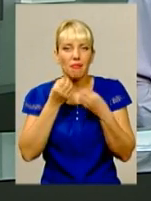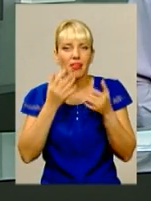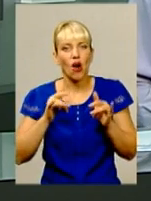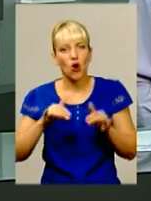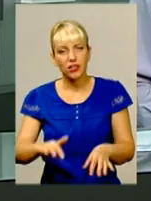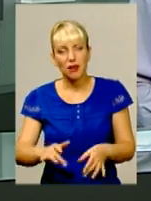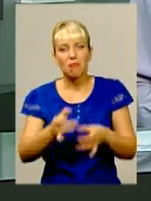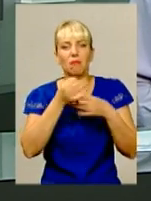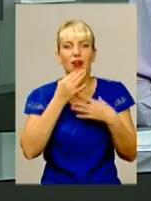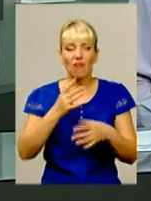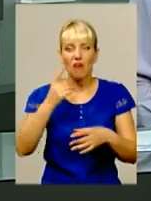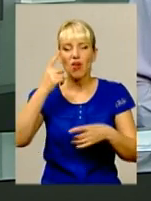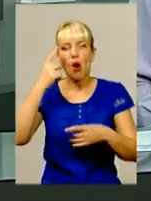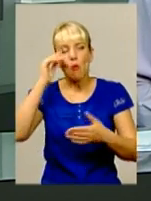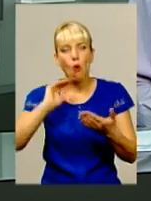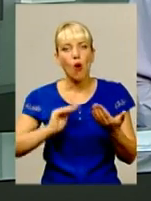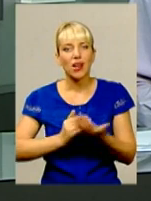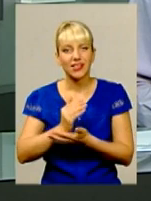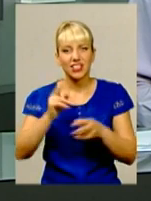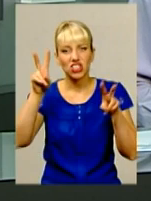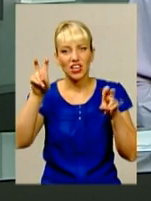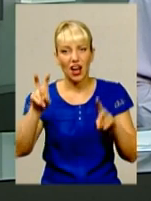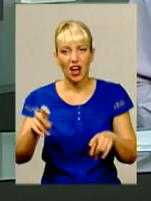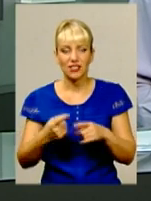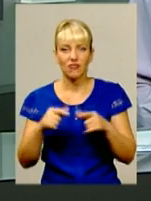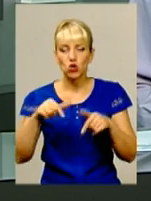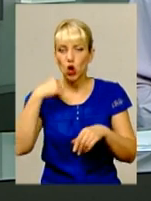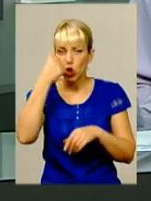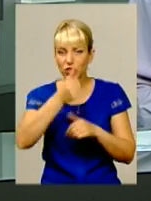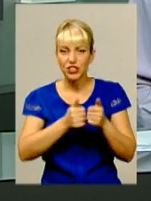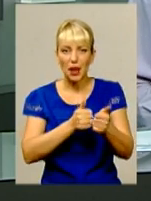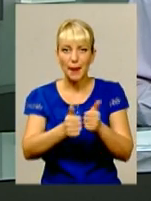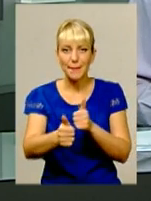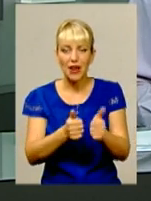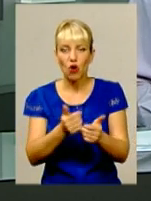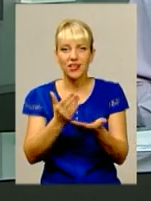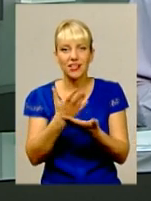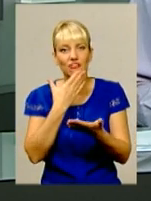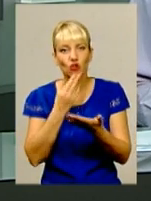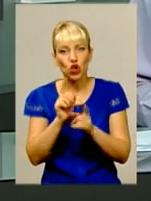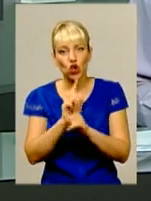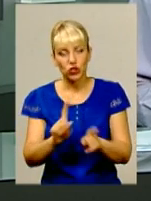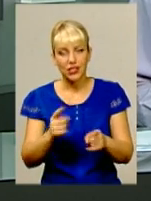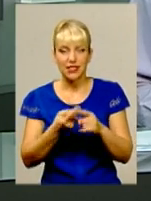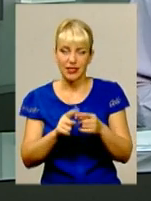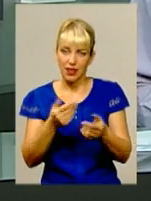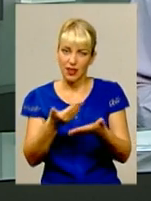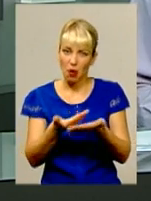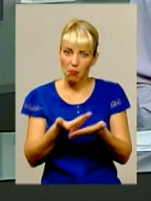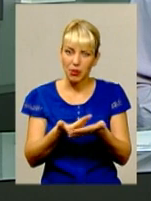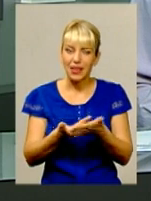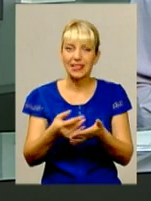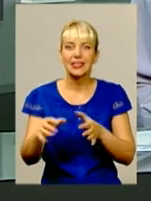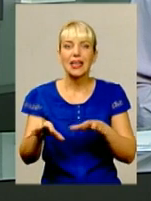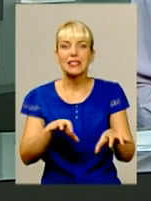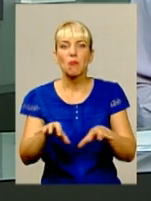привабливі політичні гасла, компромати. В цьогорічних передвиборчих перегонах є і свої родзинки. Це, наприклад, спекуляція на темі